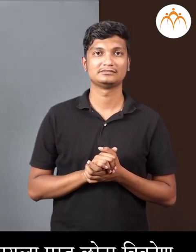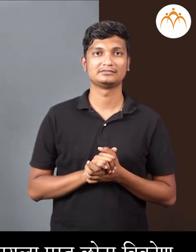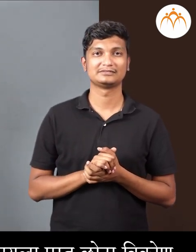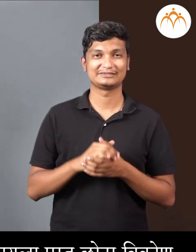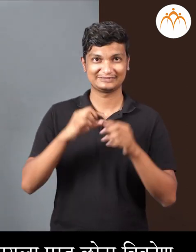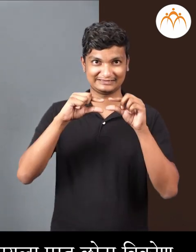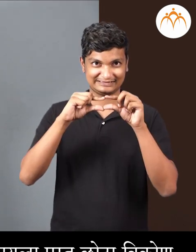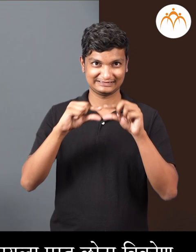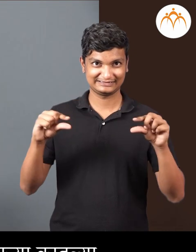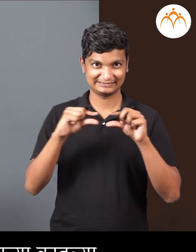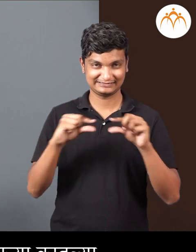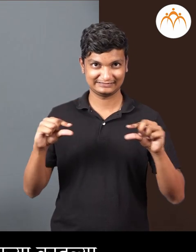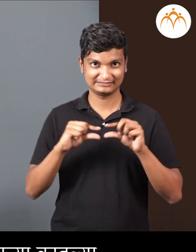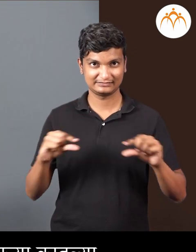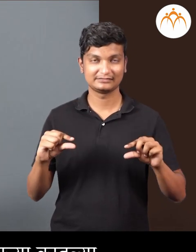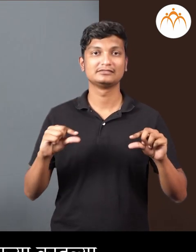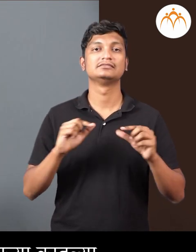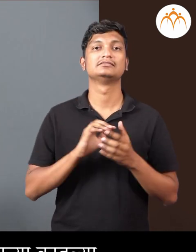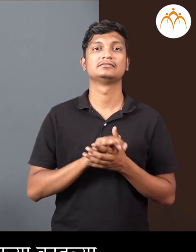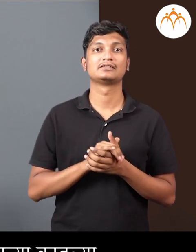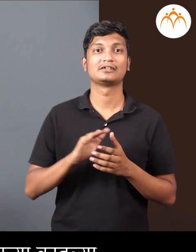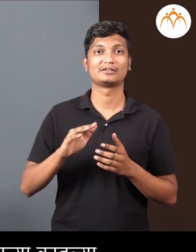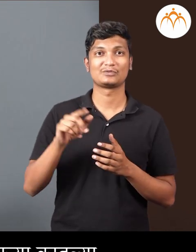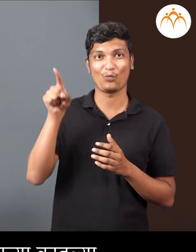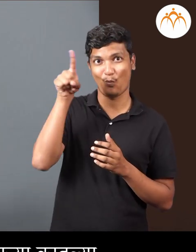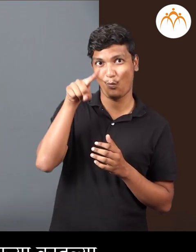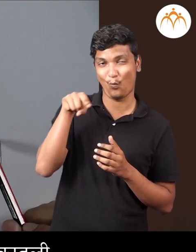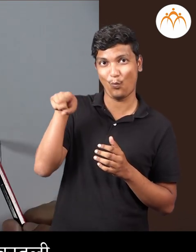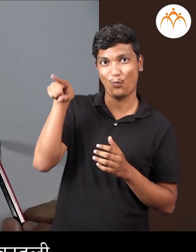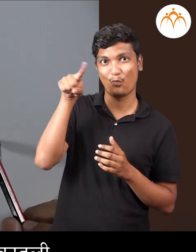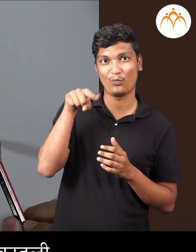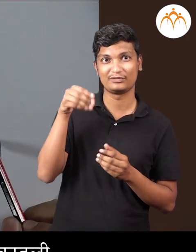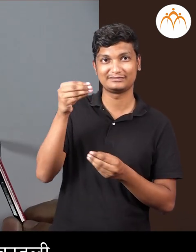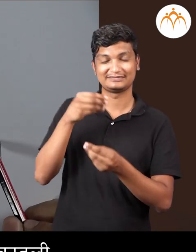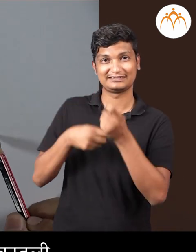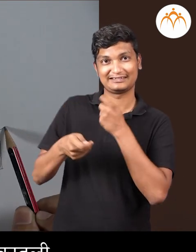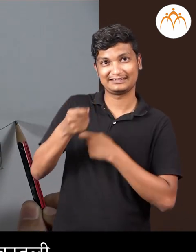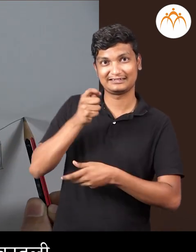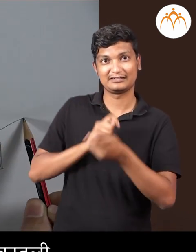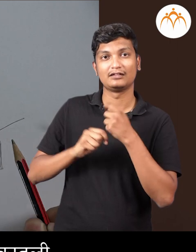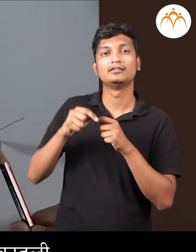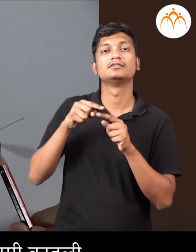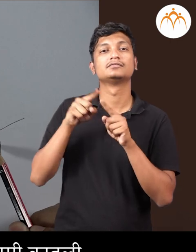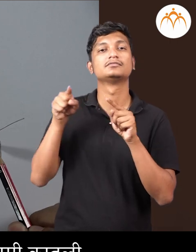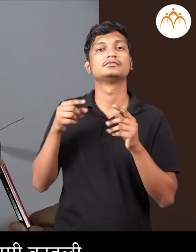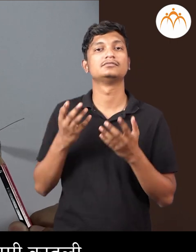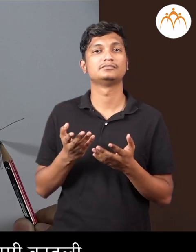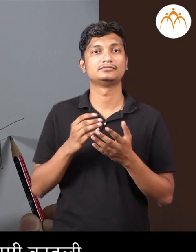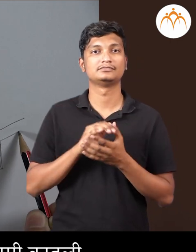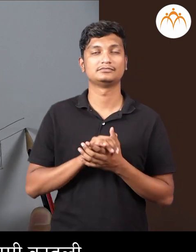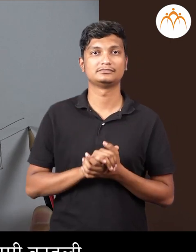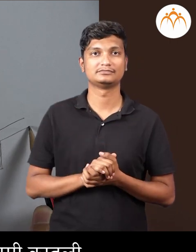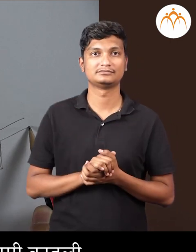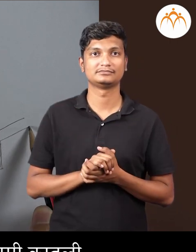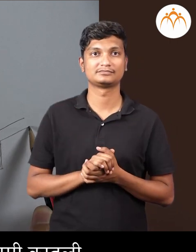परत छोटा त्रिकोन आडवया रेशा काड़ून तिंचार पायर्या काडली वर्तुल काड़ून एक विहीर काडली वो तिरिपया